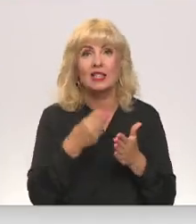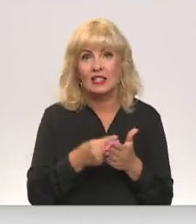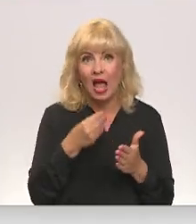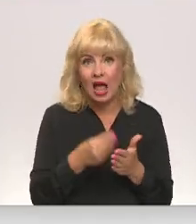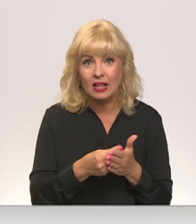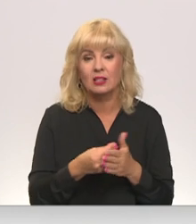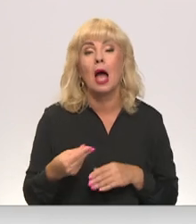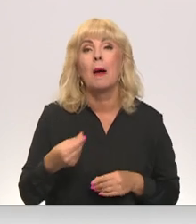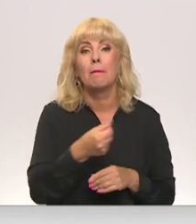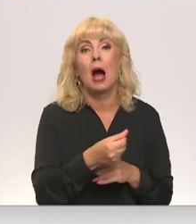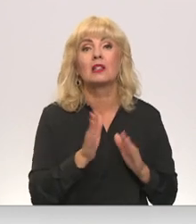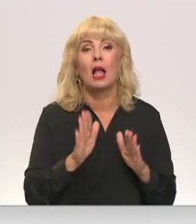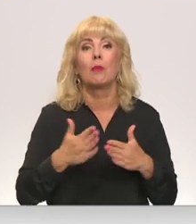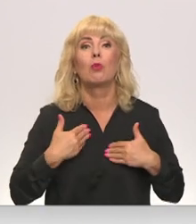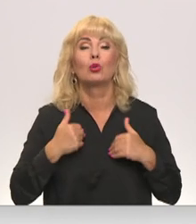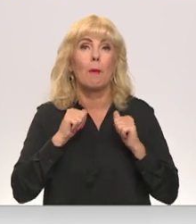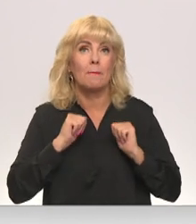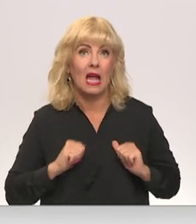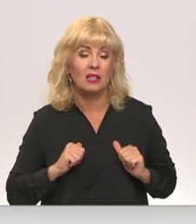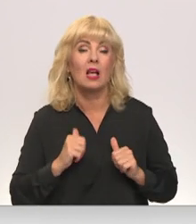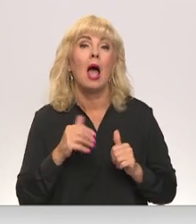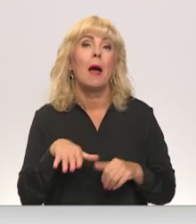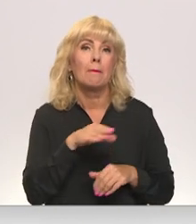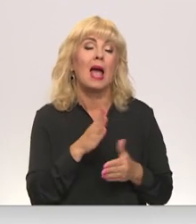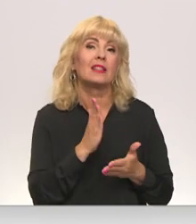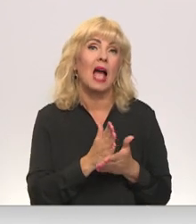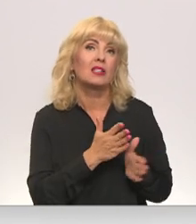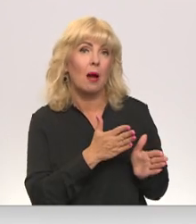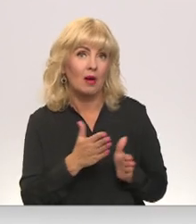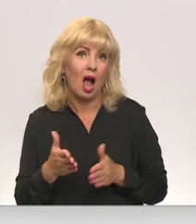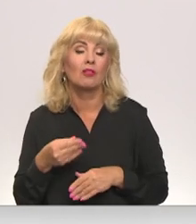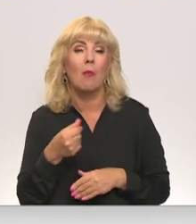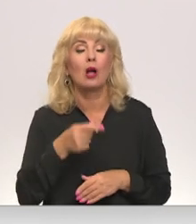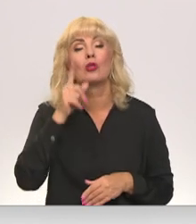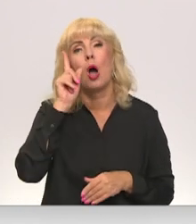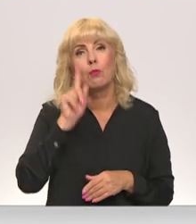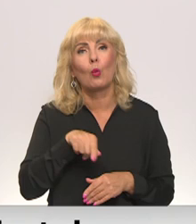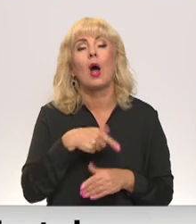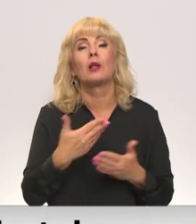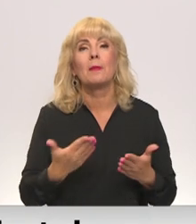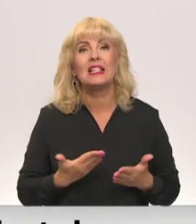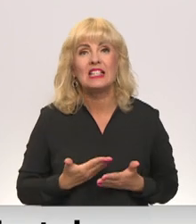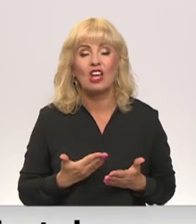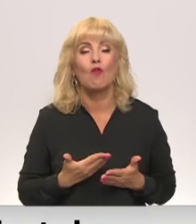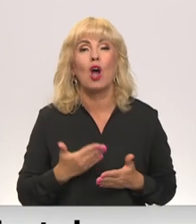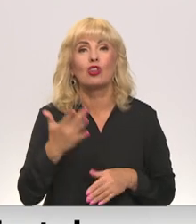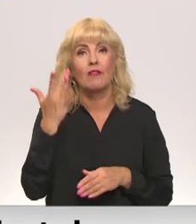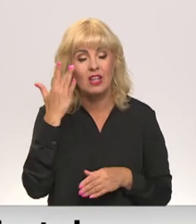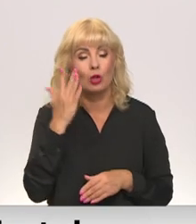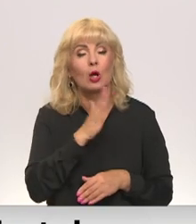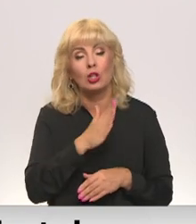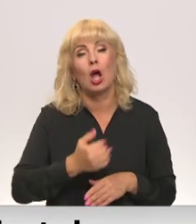par to, lai pie mums būtu mieres, mēs teikti, mēs esam gatavi viņu maksāt. Protams, no izdzīvošanas viedokļa ir